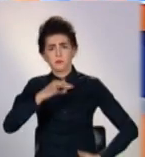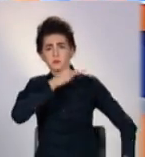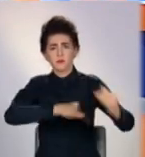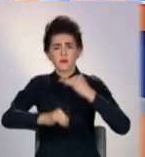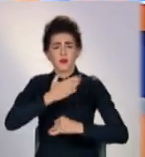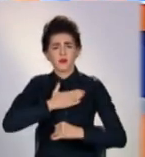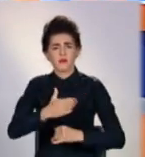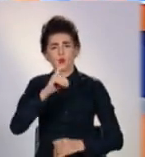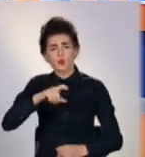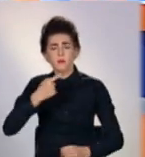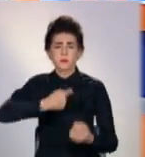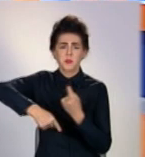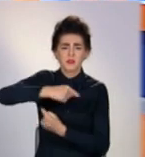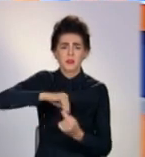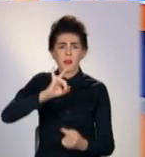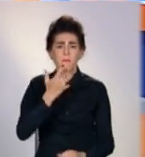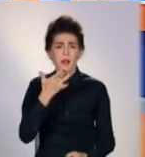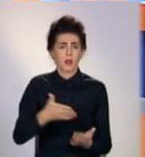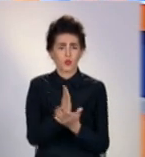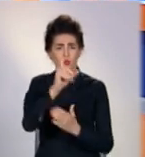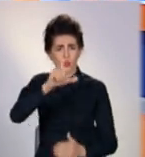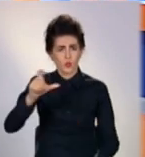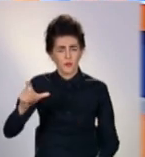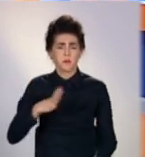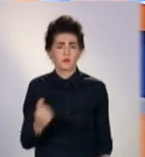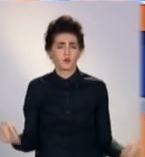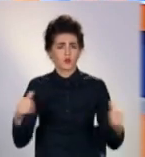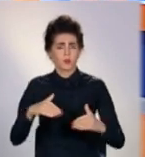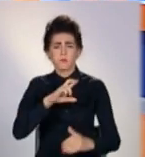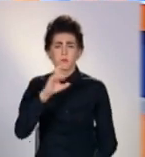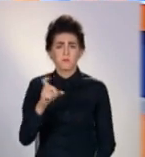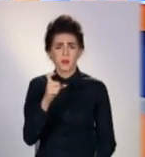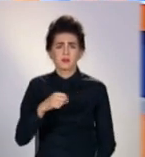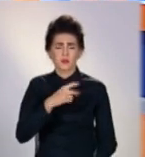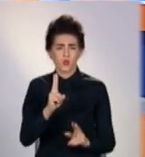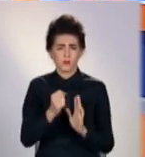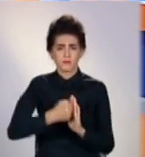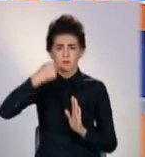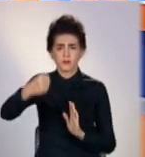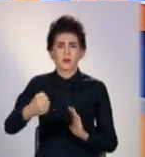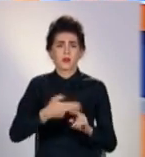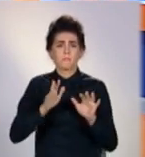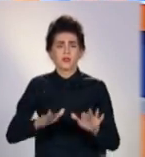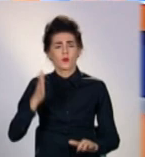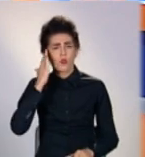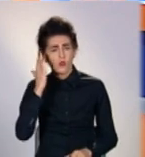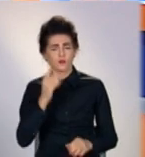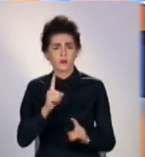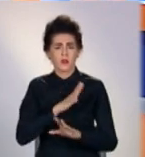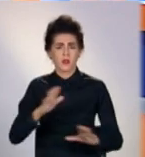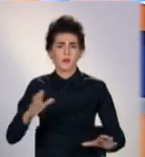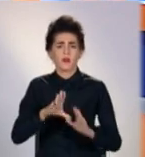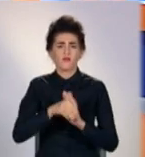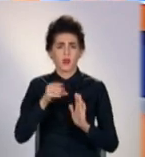активісти, бізнесмени та політологи. Засідання проходило без кандидатів на посаду міських голів, аби уникнути